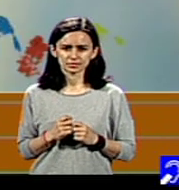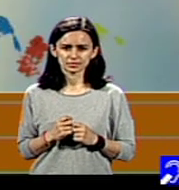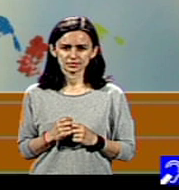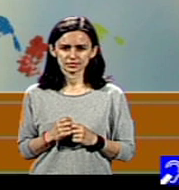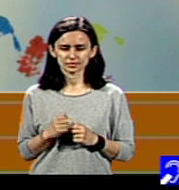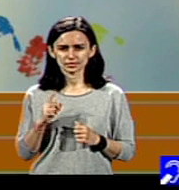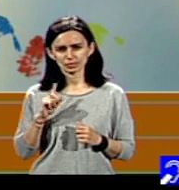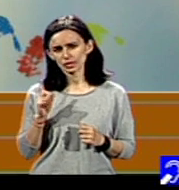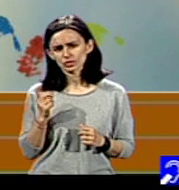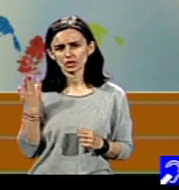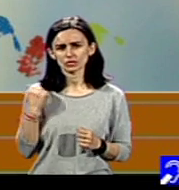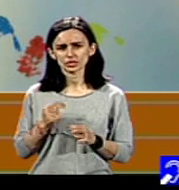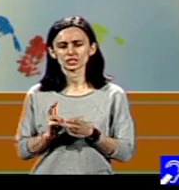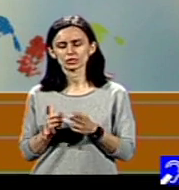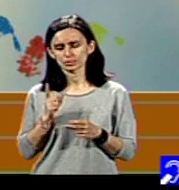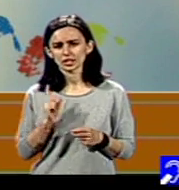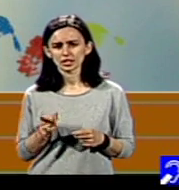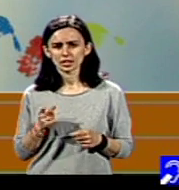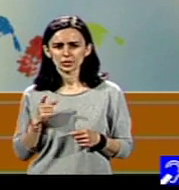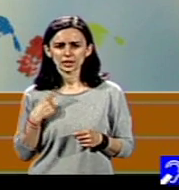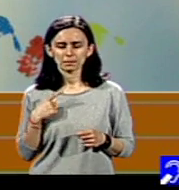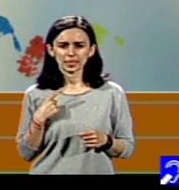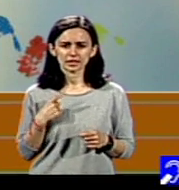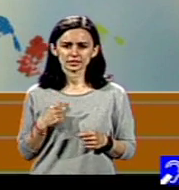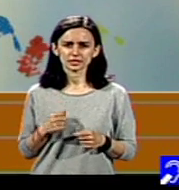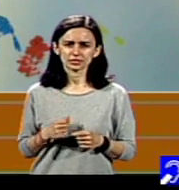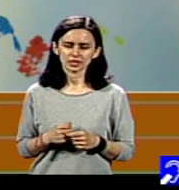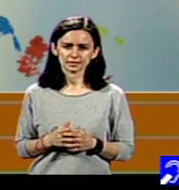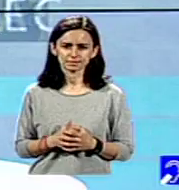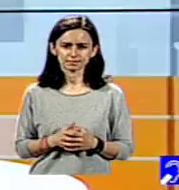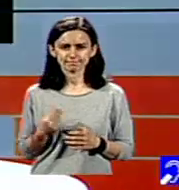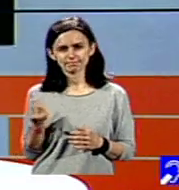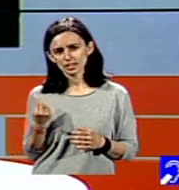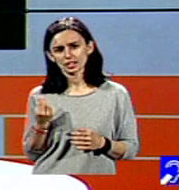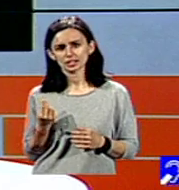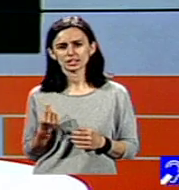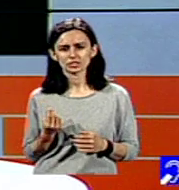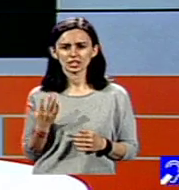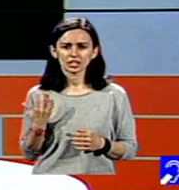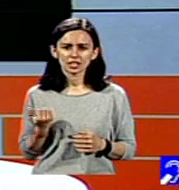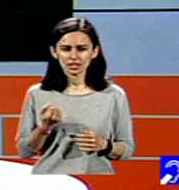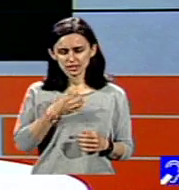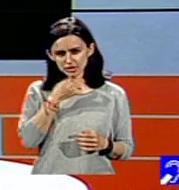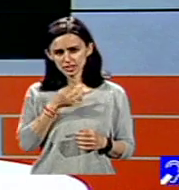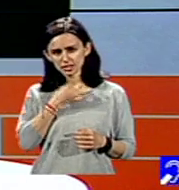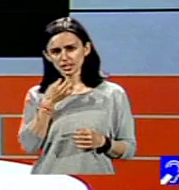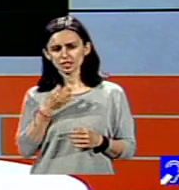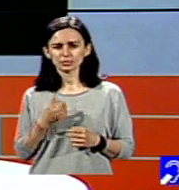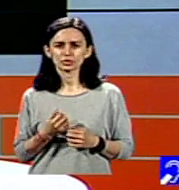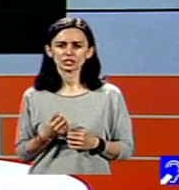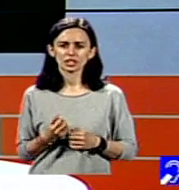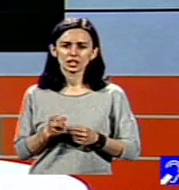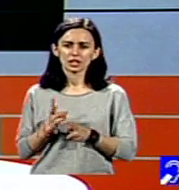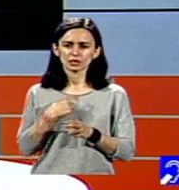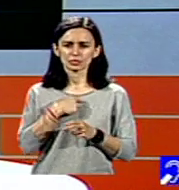da, n-au fost așa cum trebuie să fie, cum ar trebui să fie în neferia asta de educată. De ce, Dan? De ce? Ce ți s-a spus? Întreb, cum